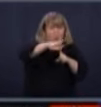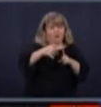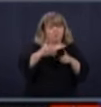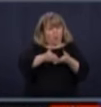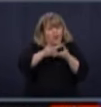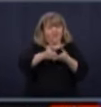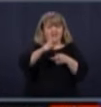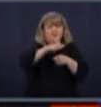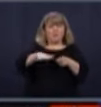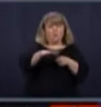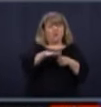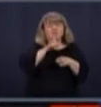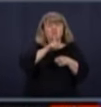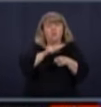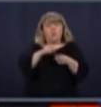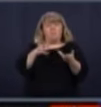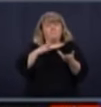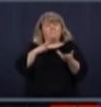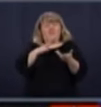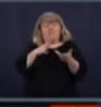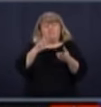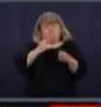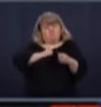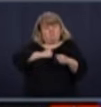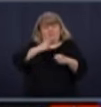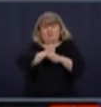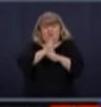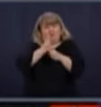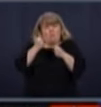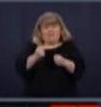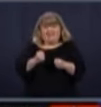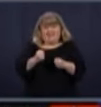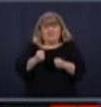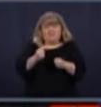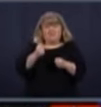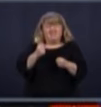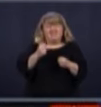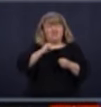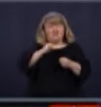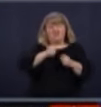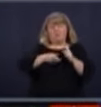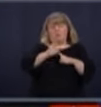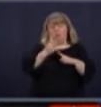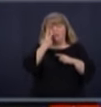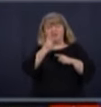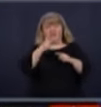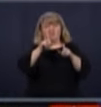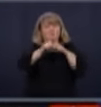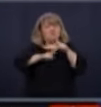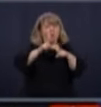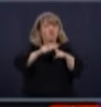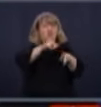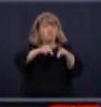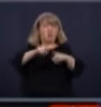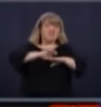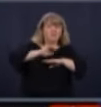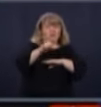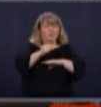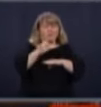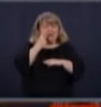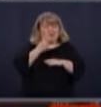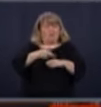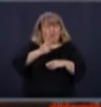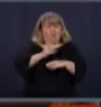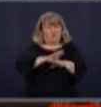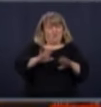mon possible, puis j'essaie de pas trop regarder les sondages. M. Arouda? Bien, de mon côté,